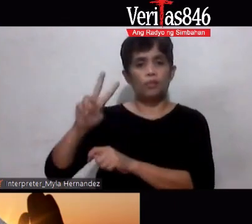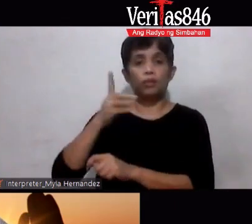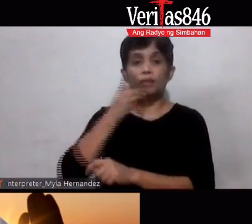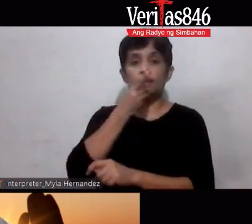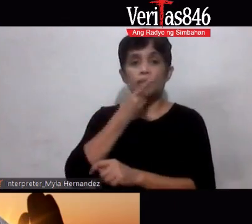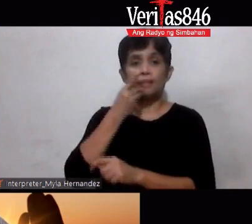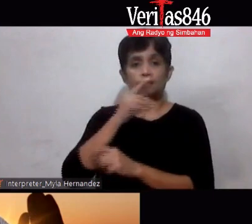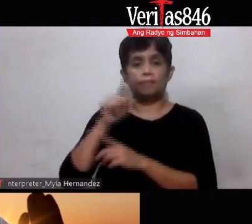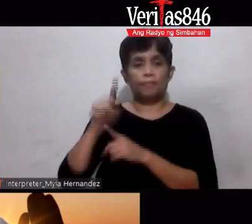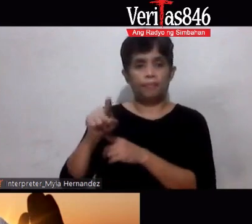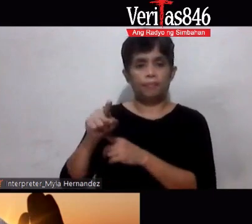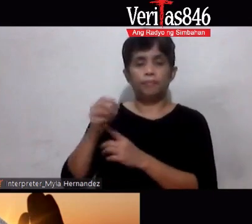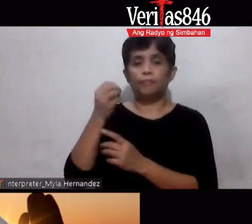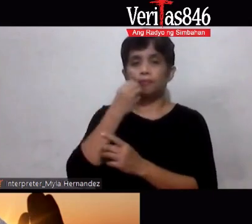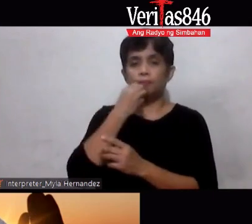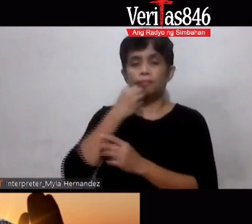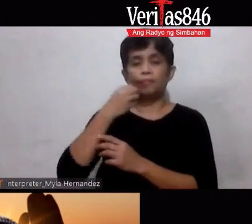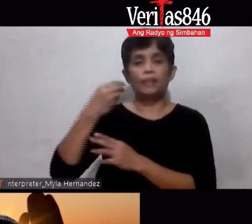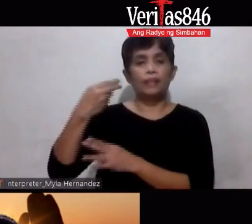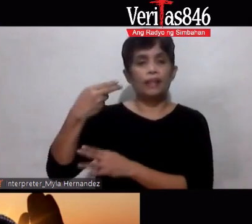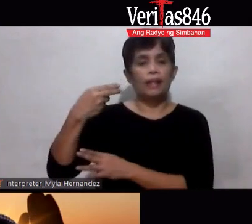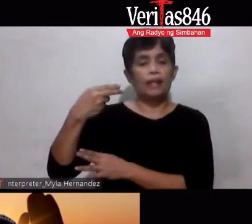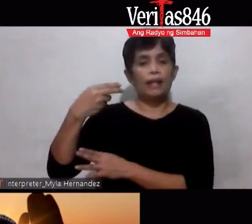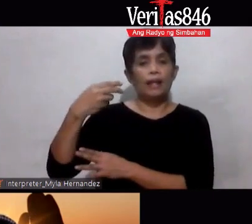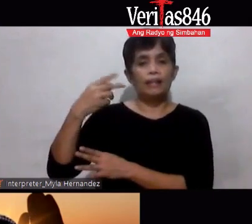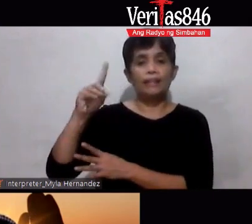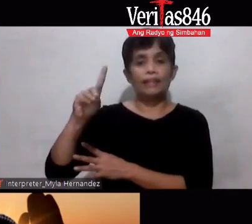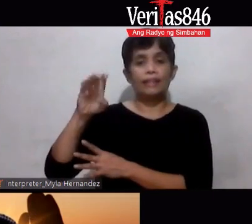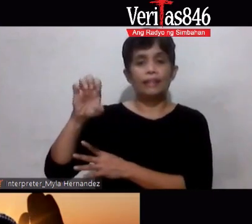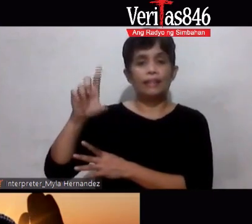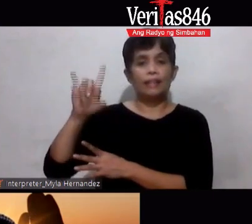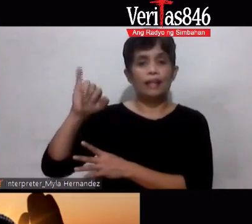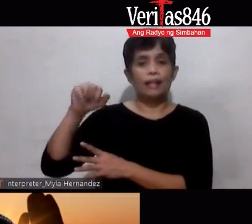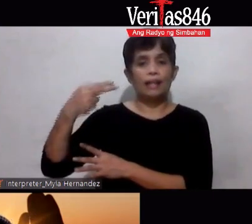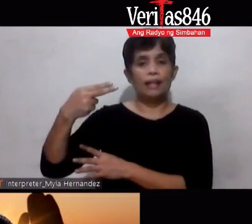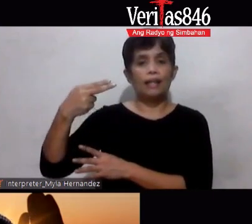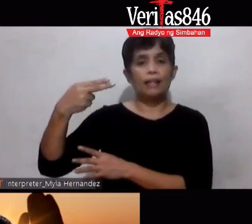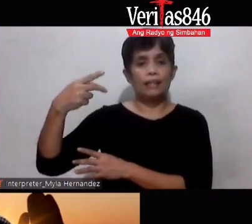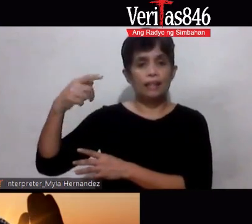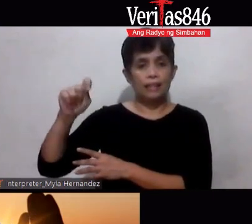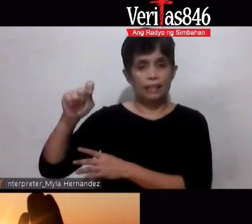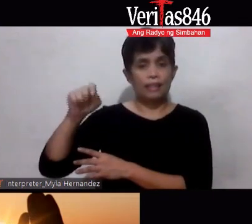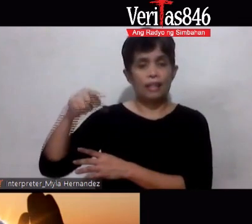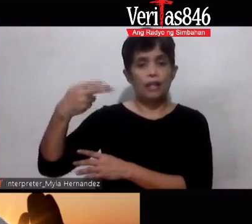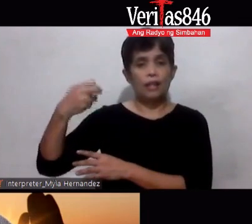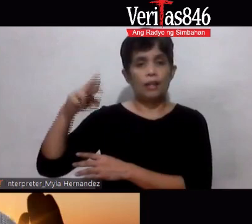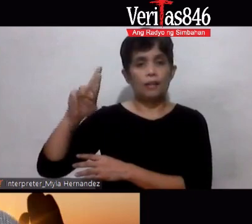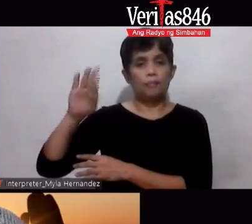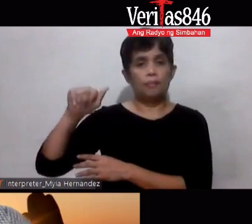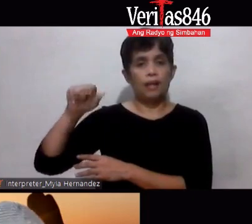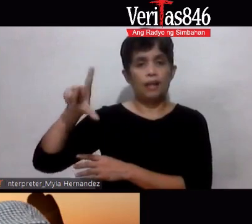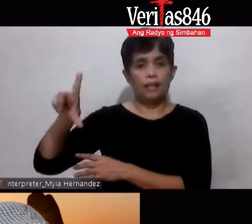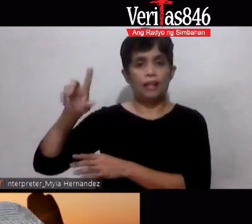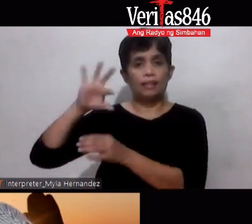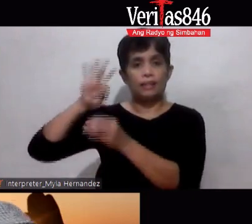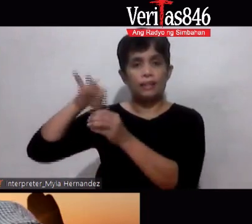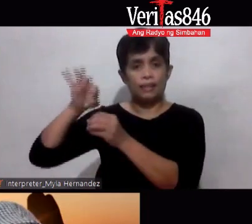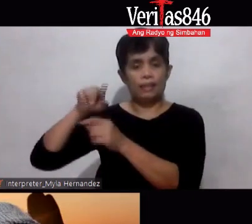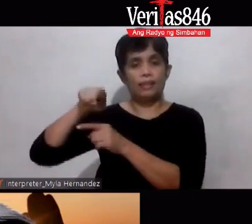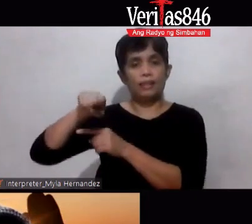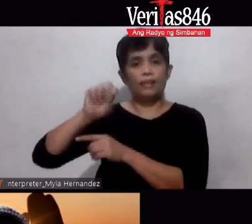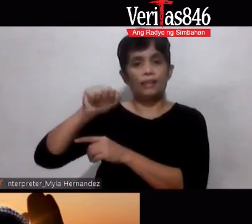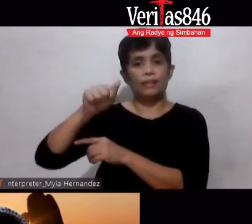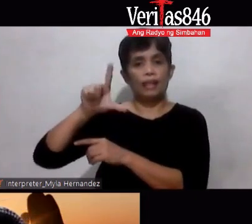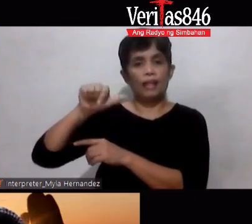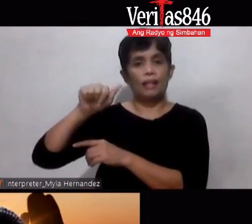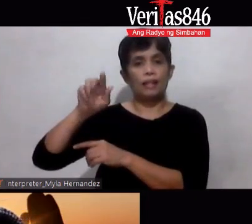aming Delight Herbal Tea Okay Any of our Delight Herbal Tea can help Okay Delight sa Labat Delight Ampalaya at Delight